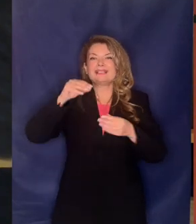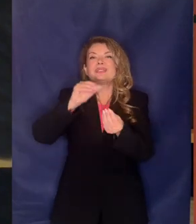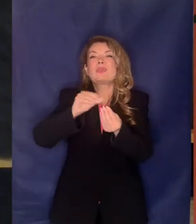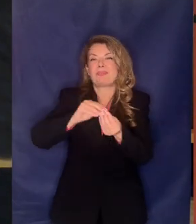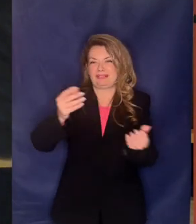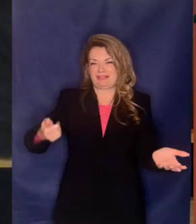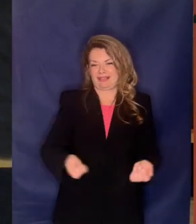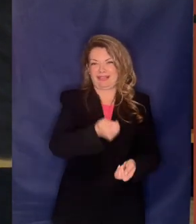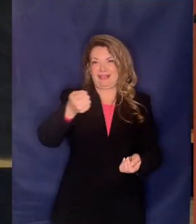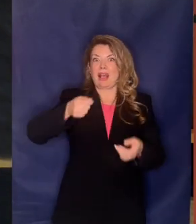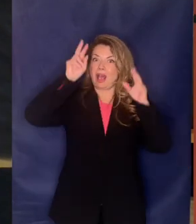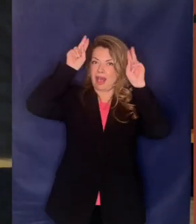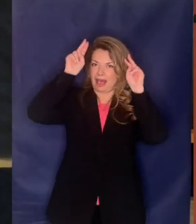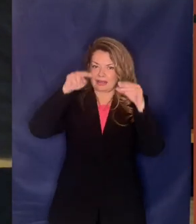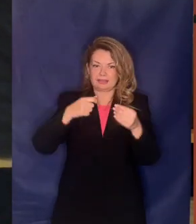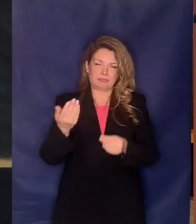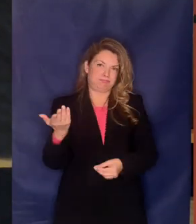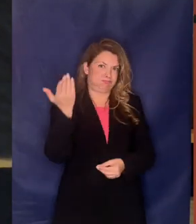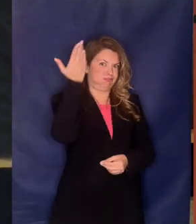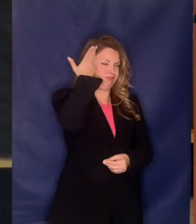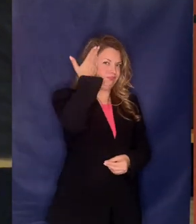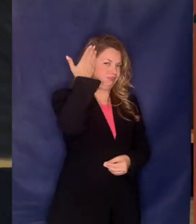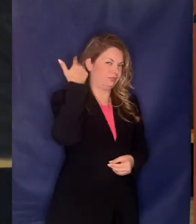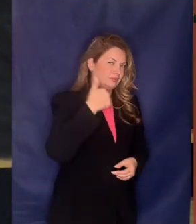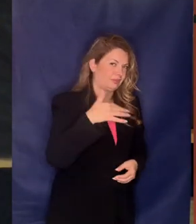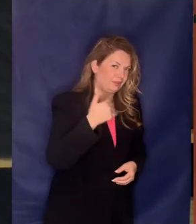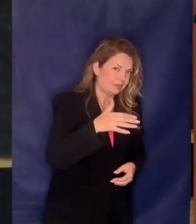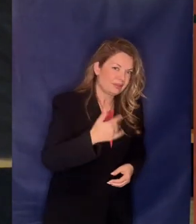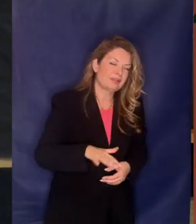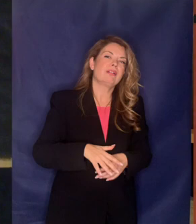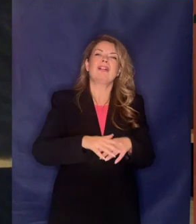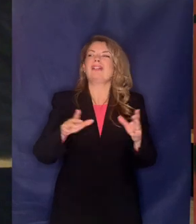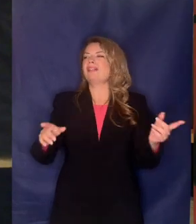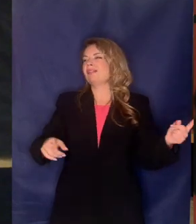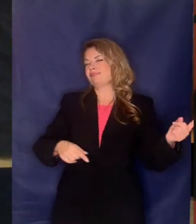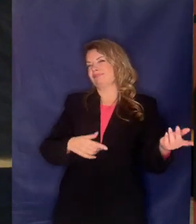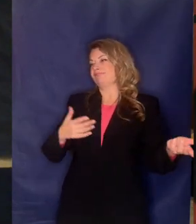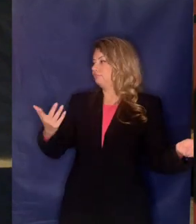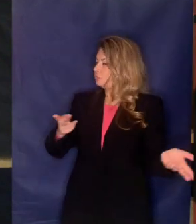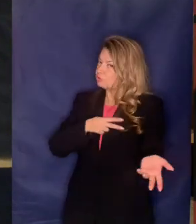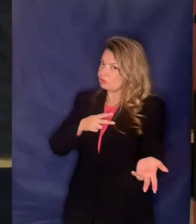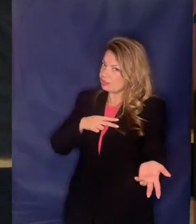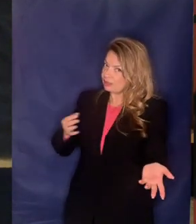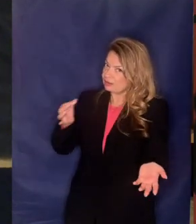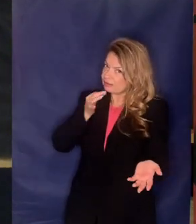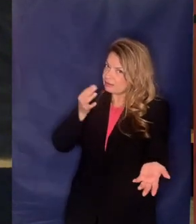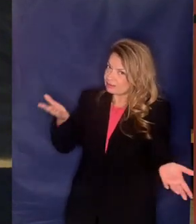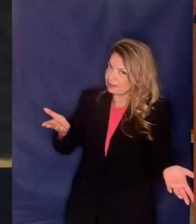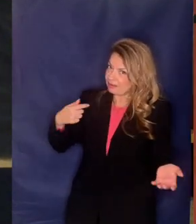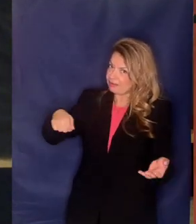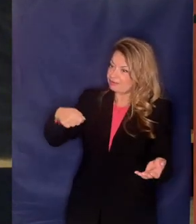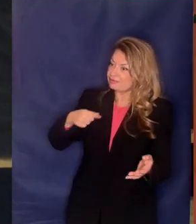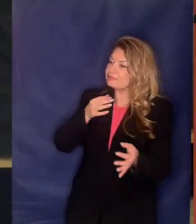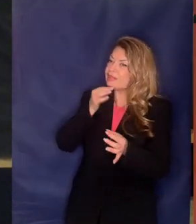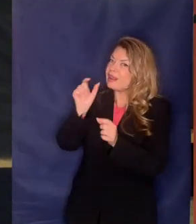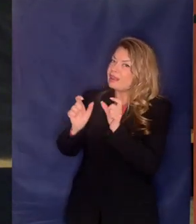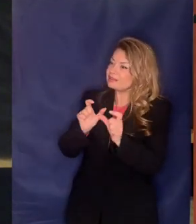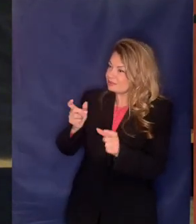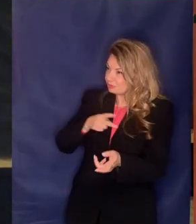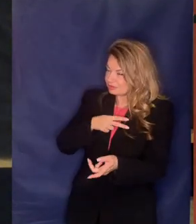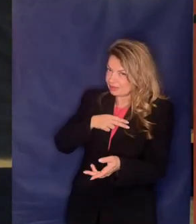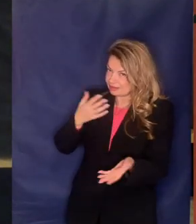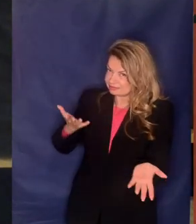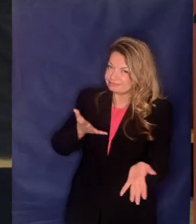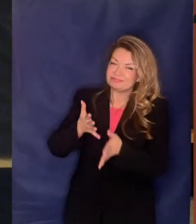ανάστασης να εκδώσει απόφαση συμμόρφωσης τα λέω καλά κύριοι τα λέω αγαπητή Μαρία Κουβέλη